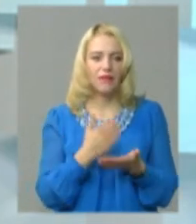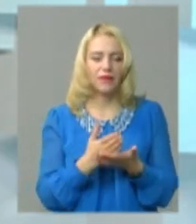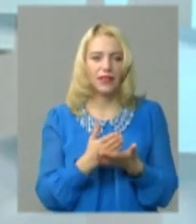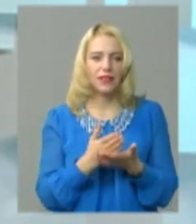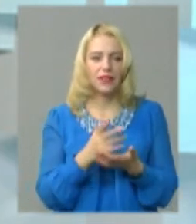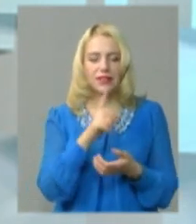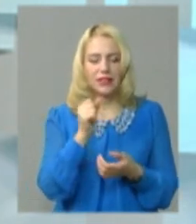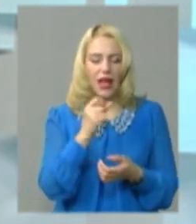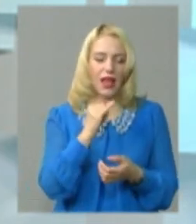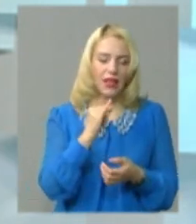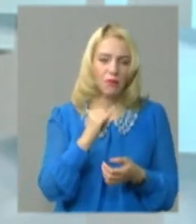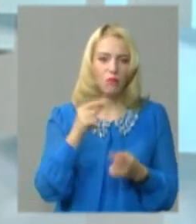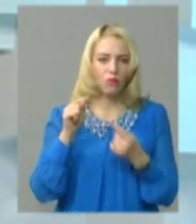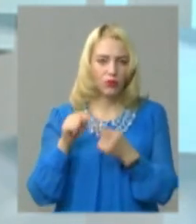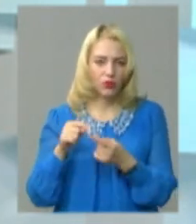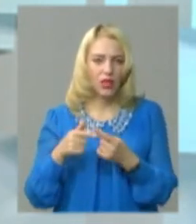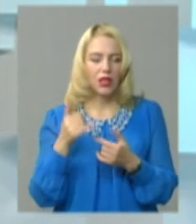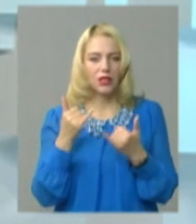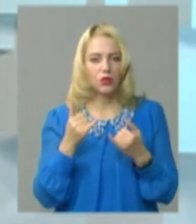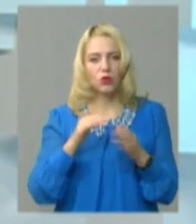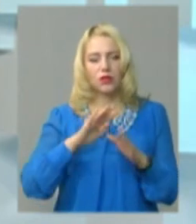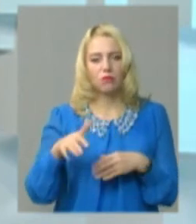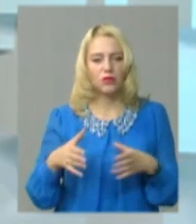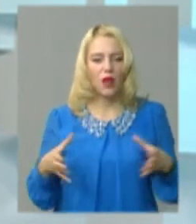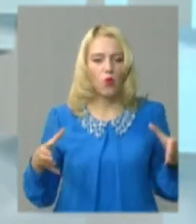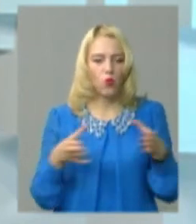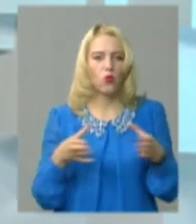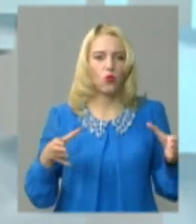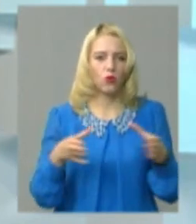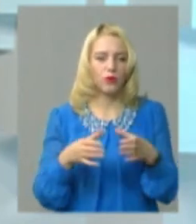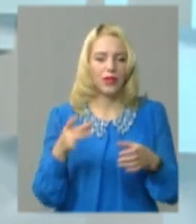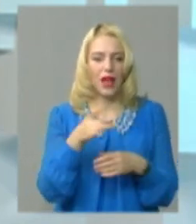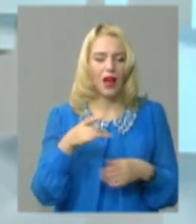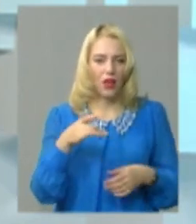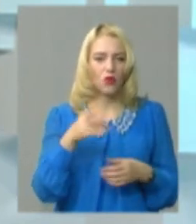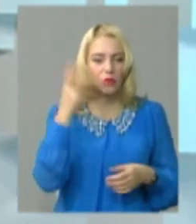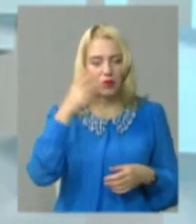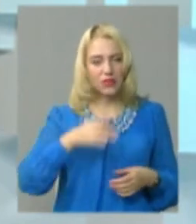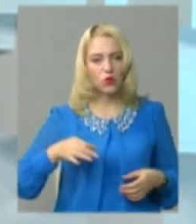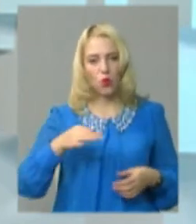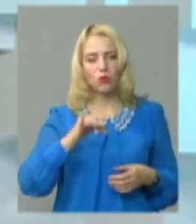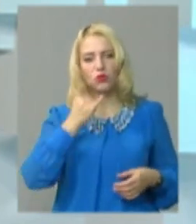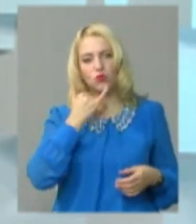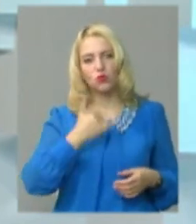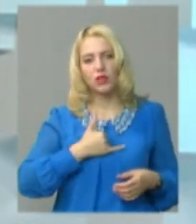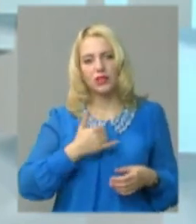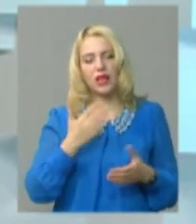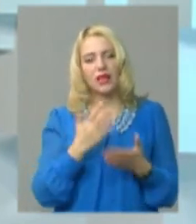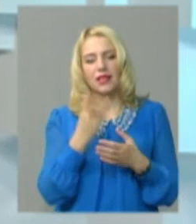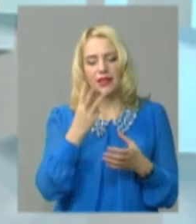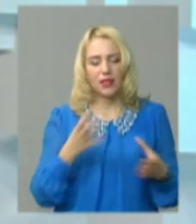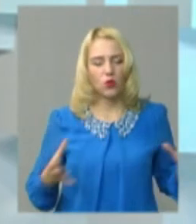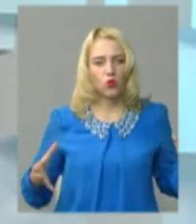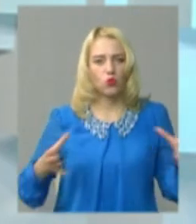важелями, так, за і проти. На сьогодні, після укрупнення районів Хмельницької області, відповідно, в нас на сьогодні три